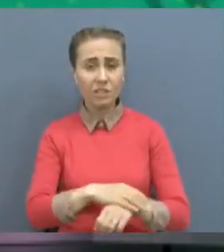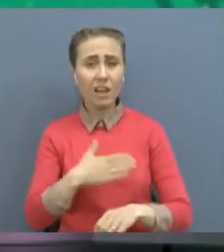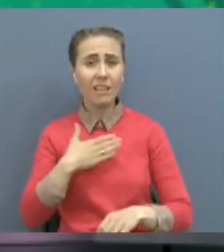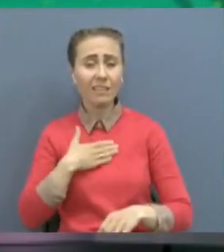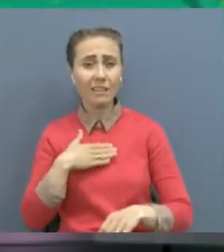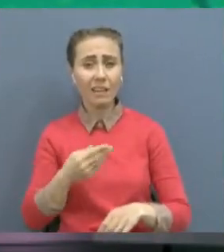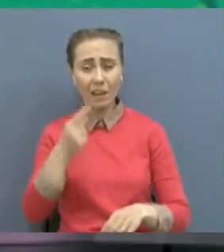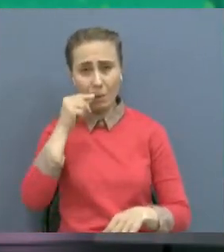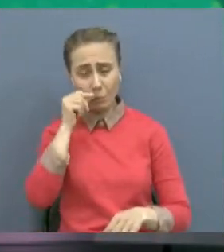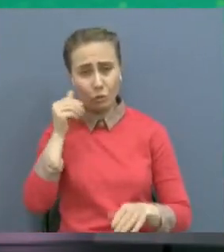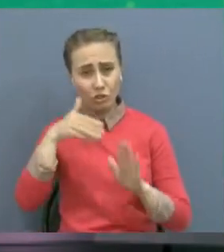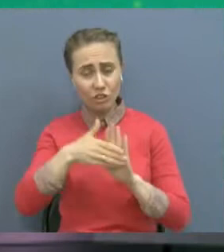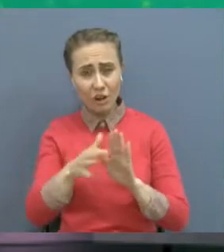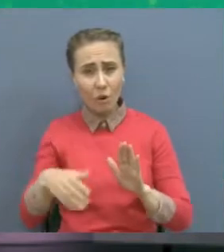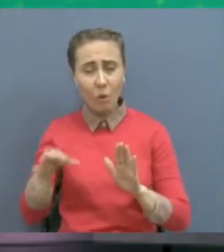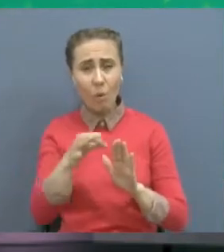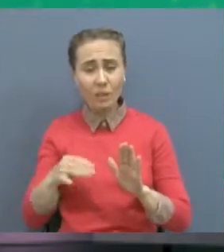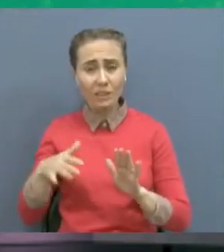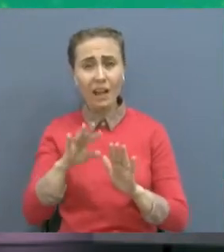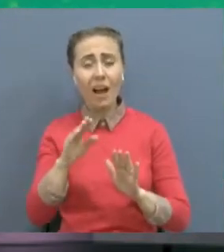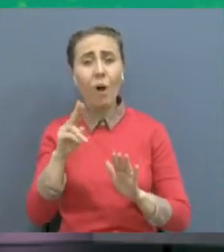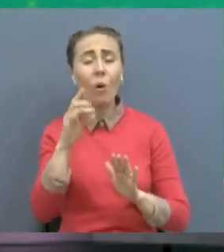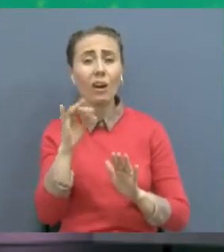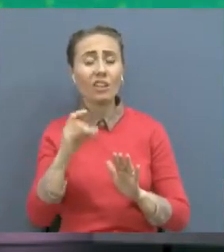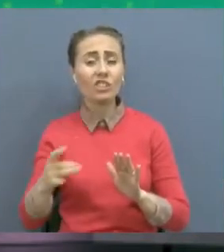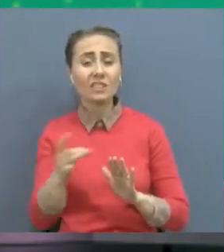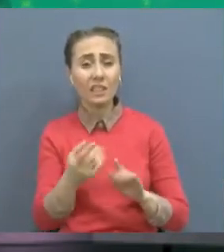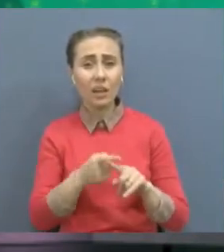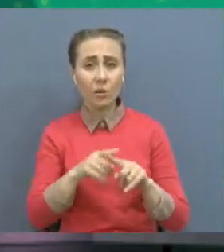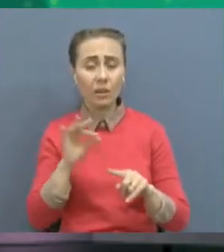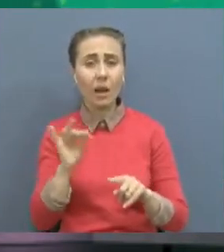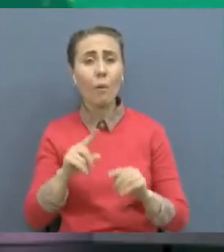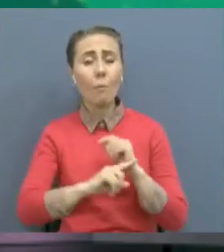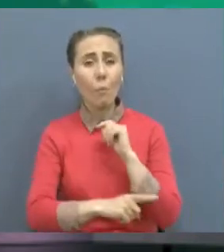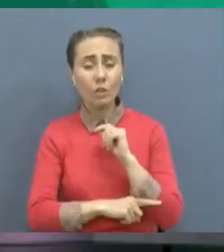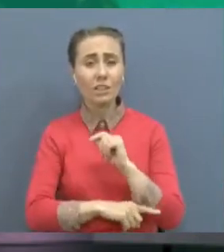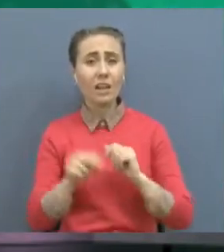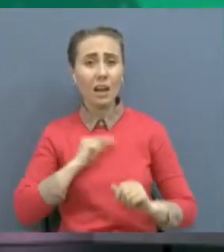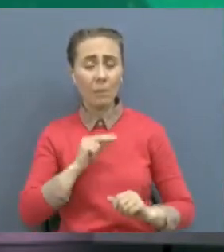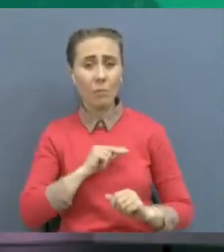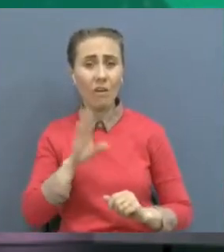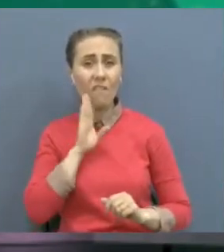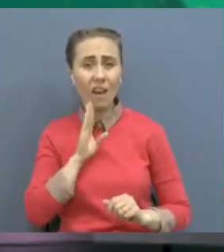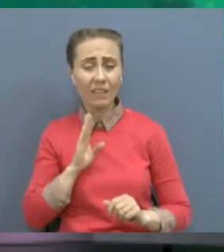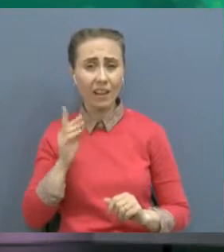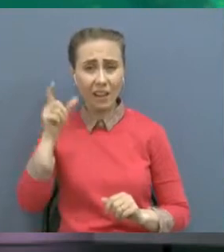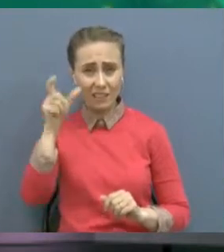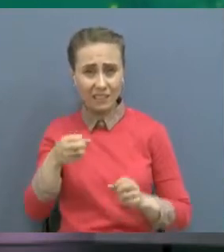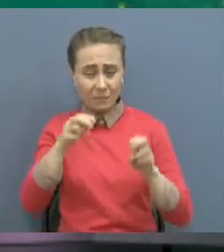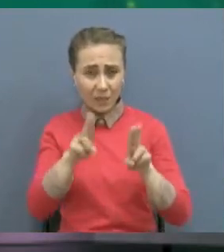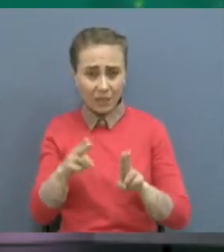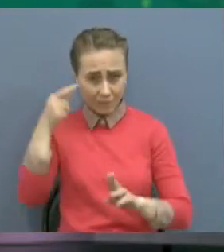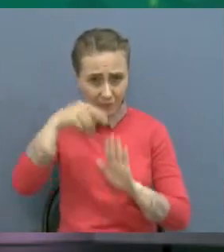өстісі жоғалып кеткендігі туралы қабырлаған болатын біз. Үзестіру жұмыстары жүргізіліп, төрт күннен кейін ауыл шетіндегі өзенен